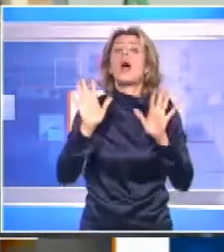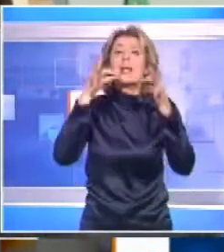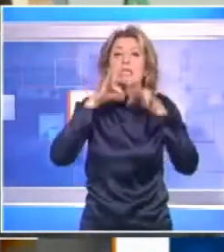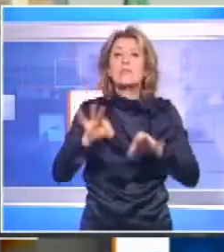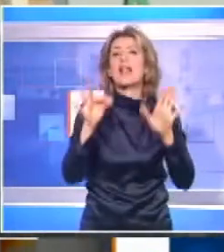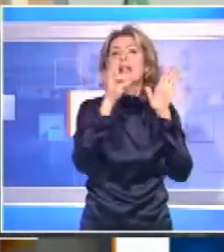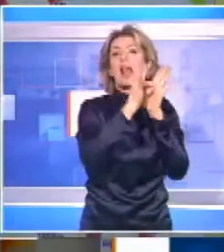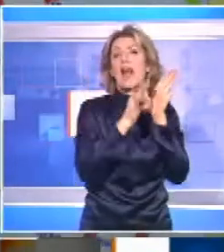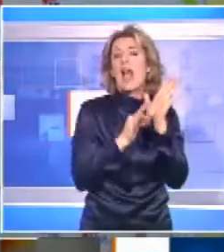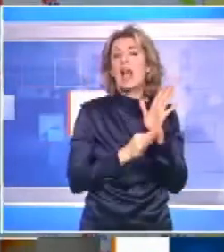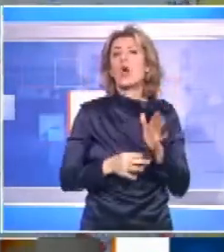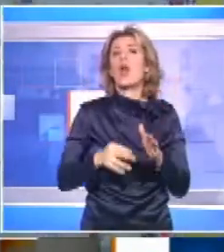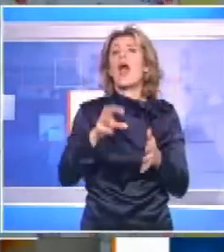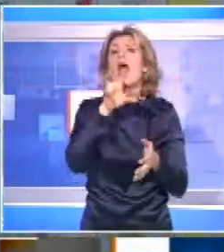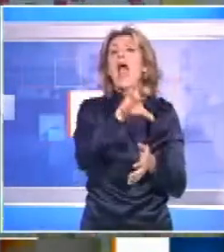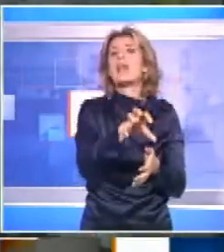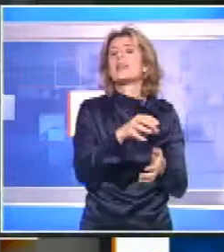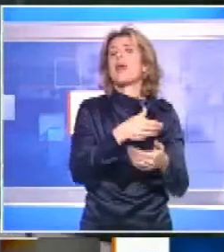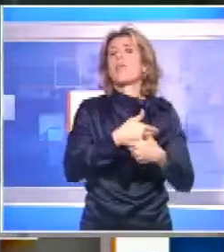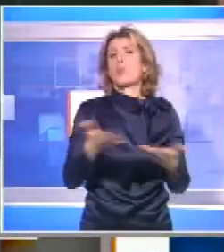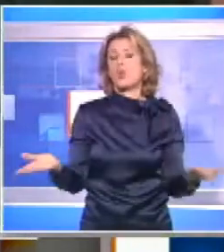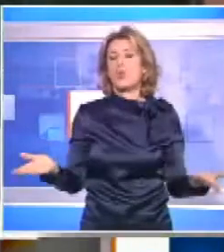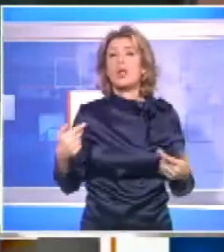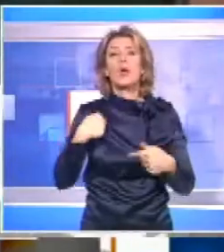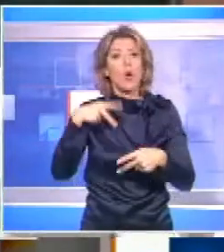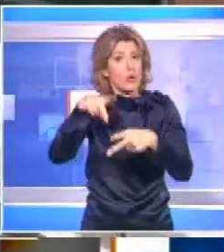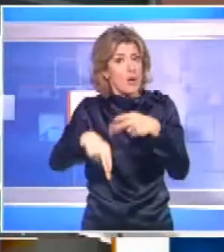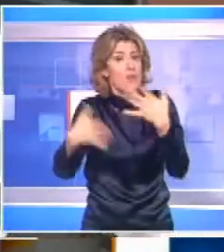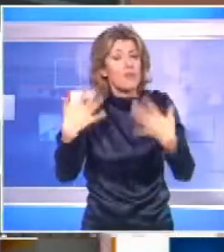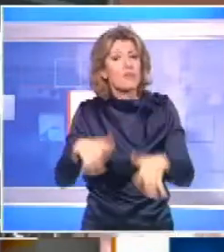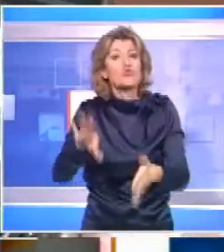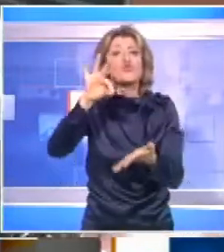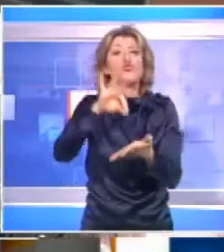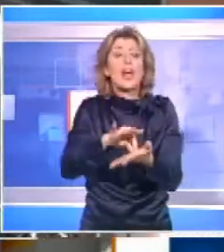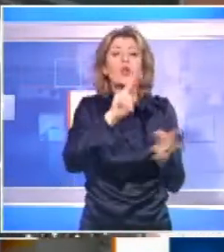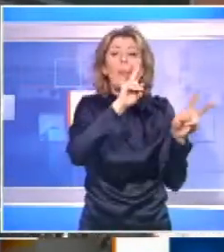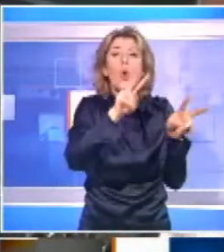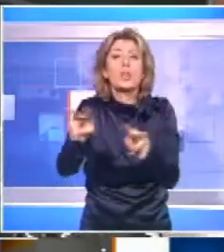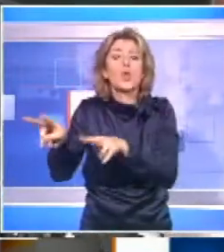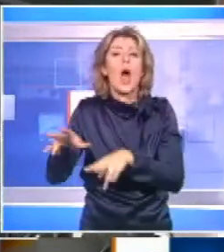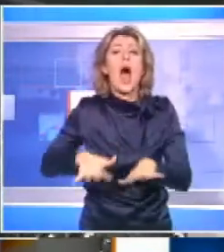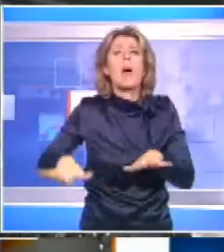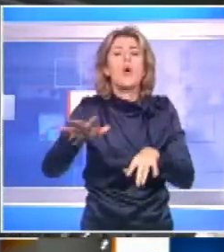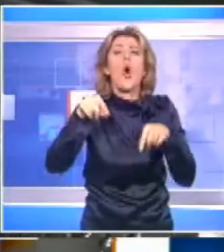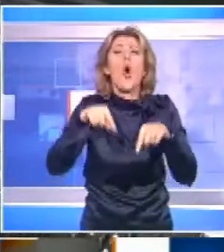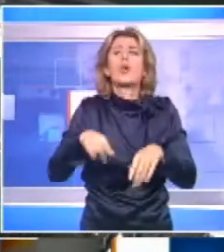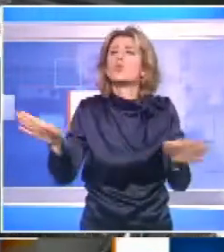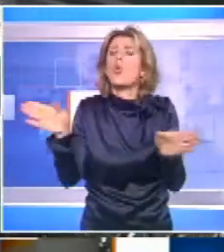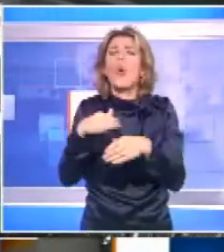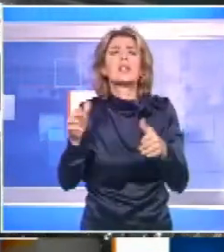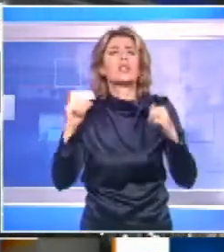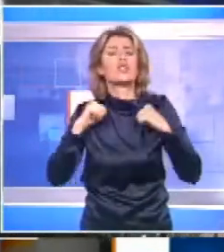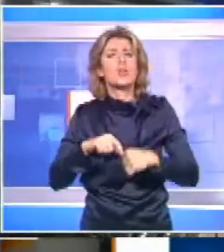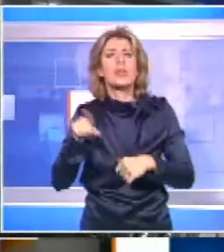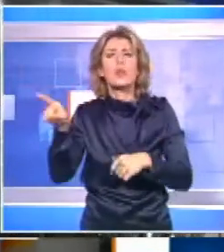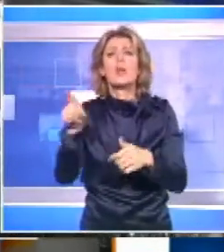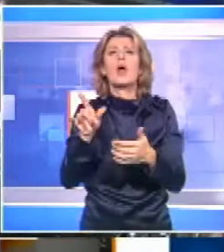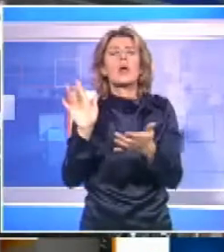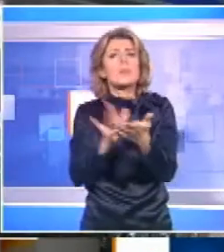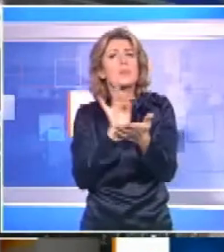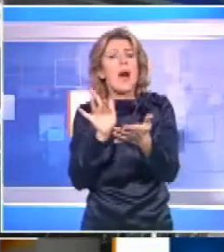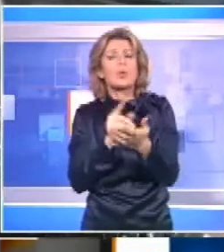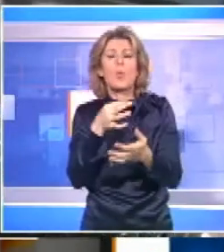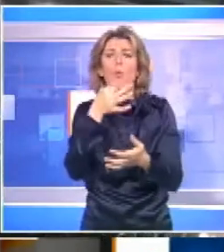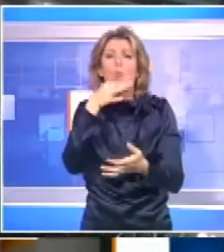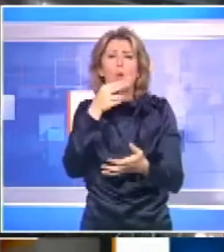abbiamo appena inaugurato il centro di monitoraggio ambientale. Oggi qualsiasi cittadino dal proprio smartphone può vedere le analisi